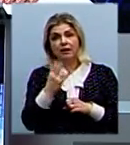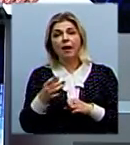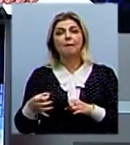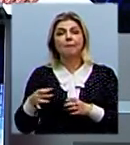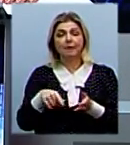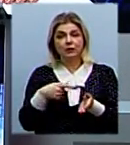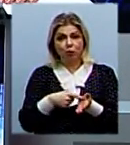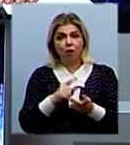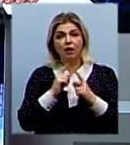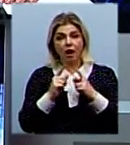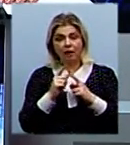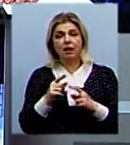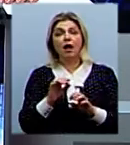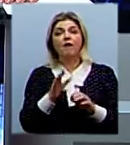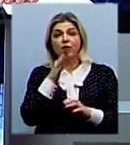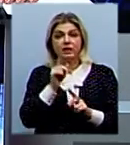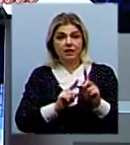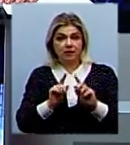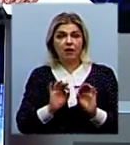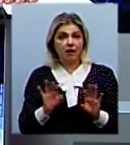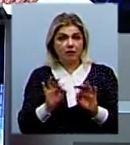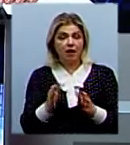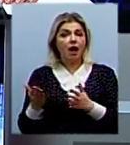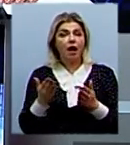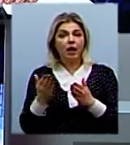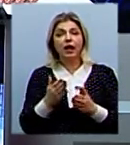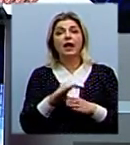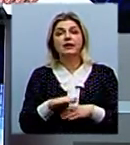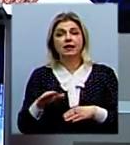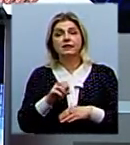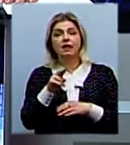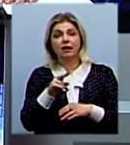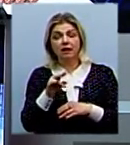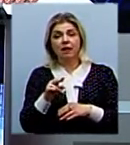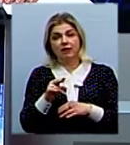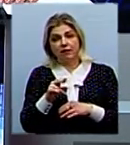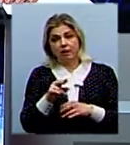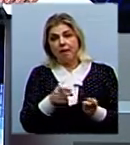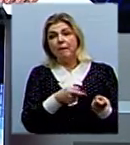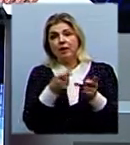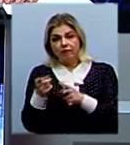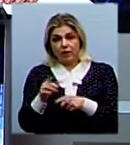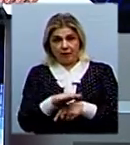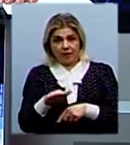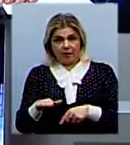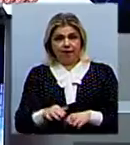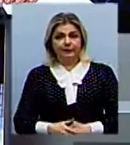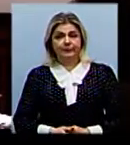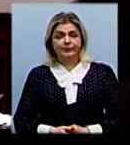ради Ганна Личко під час засідання розповіла, до яких до шкільних навчальних закладів переведуть дітей.